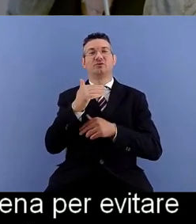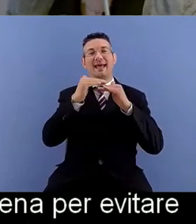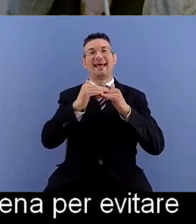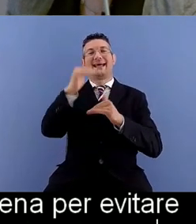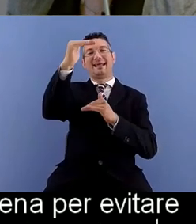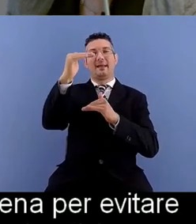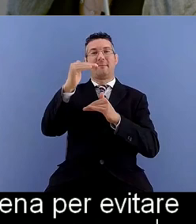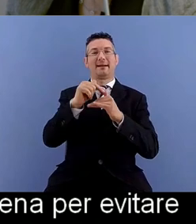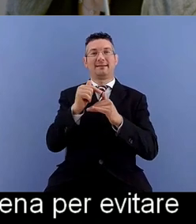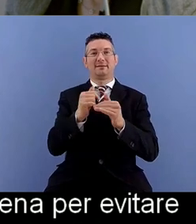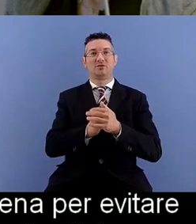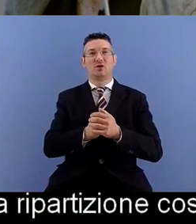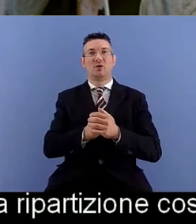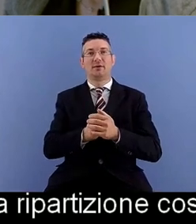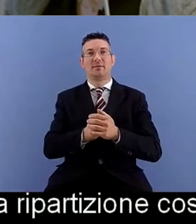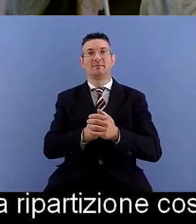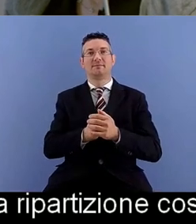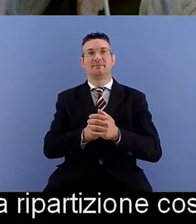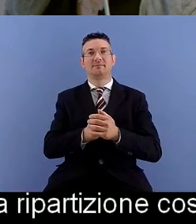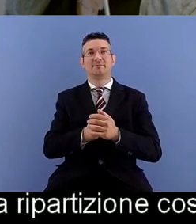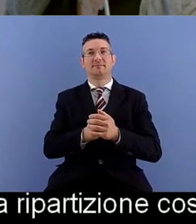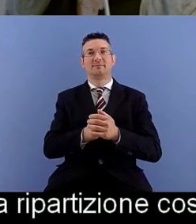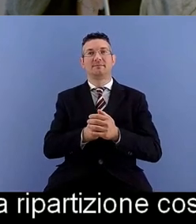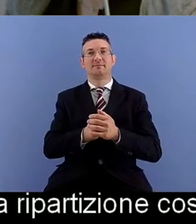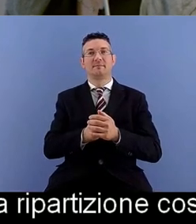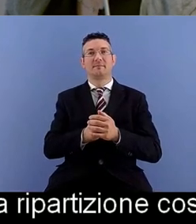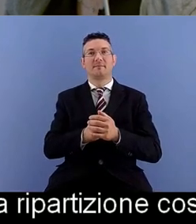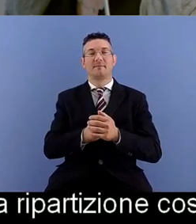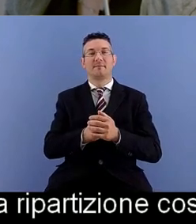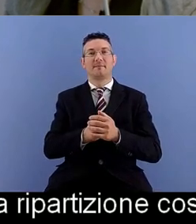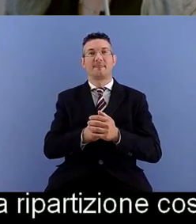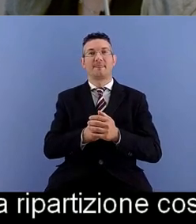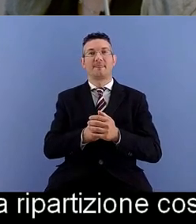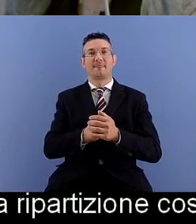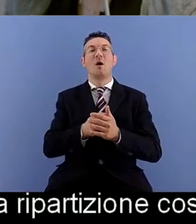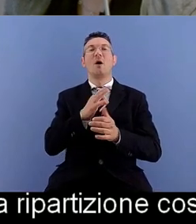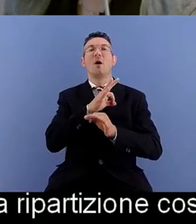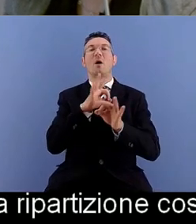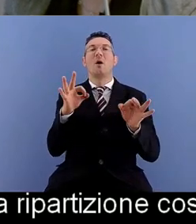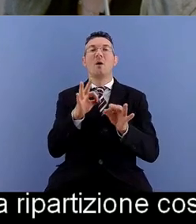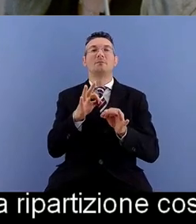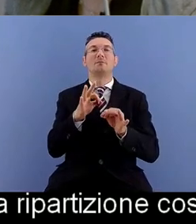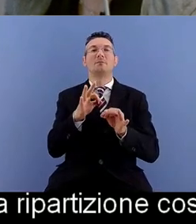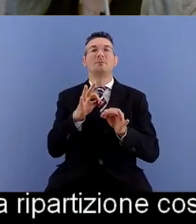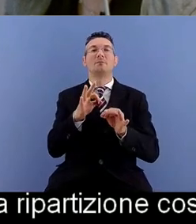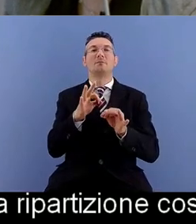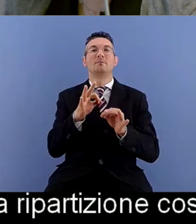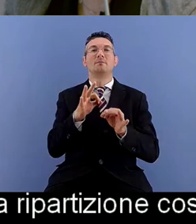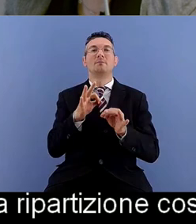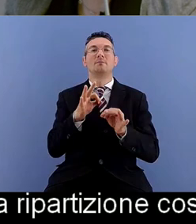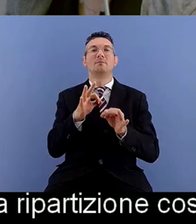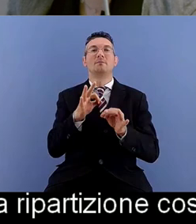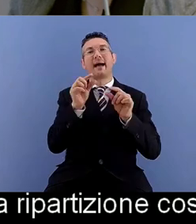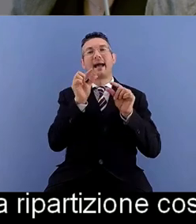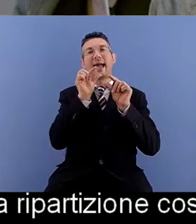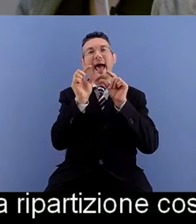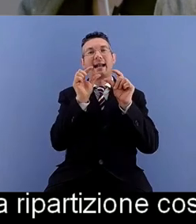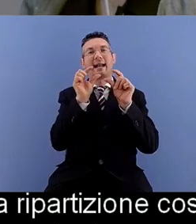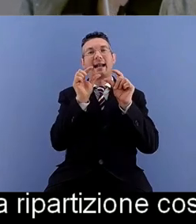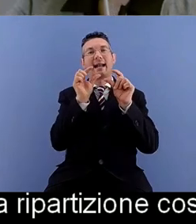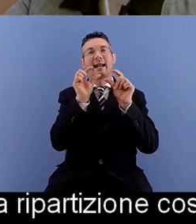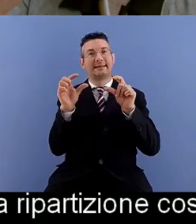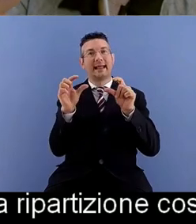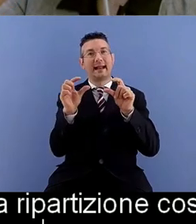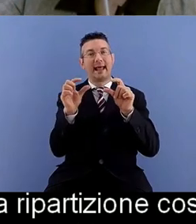netta oppure di lavorare sull'intonazione del carattere quindi dare espressività al